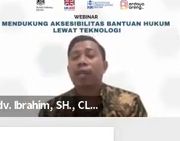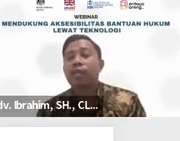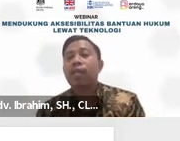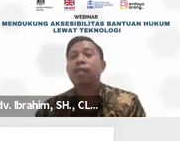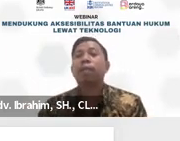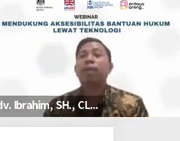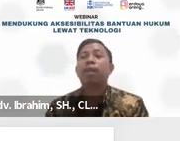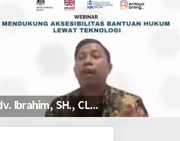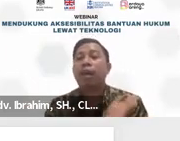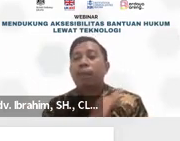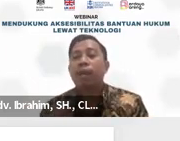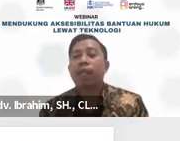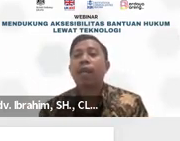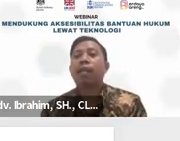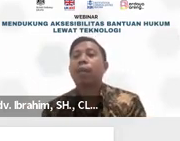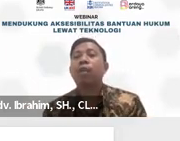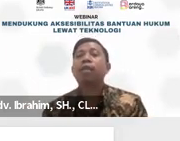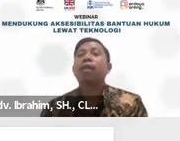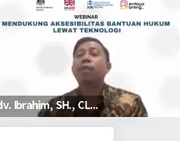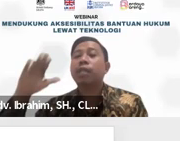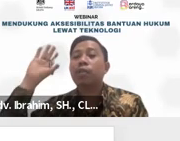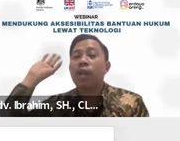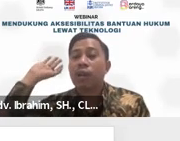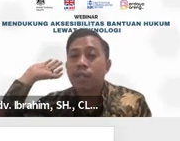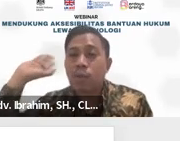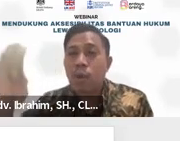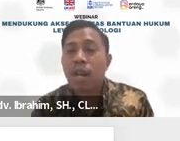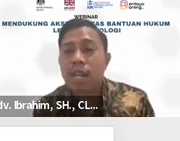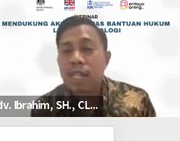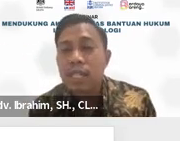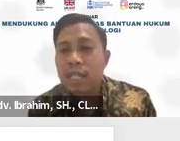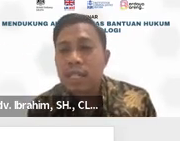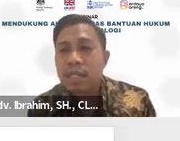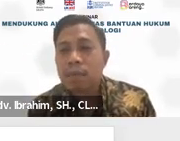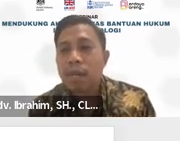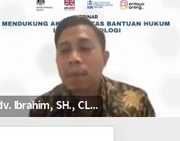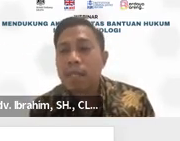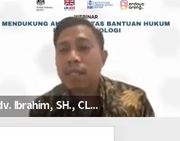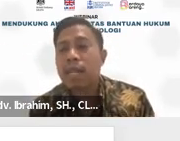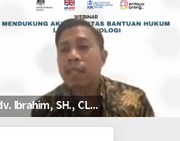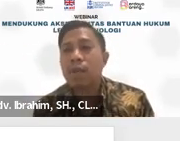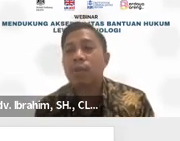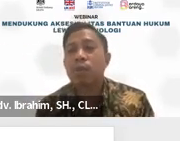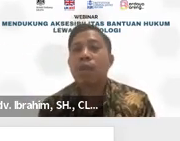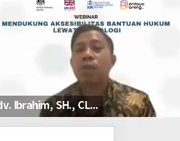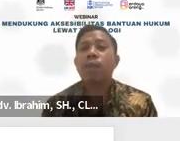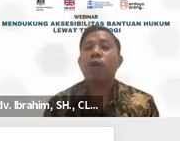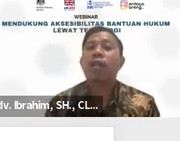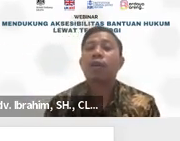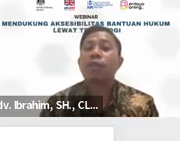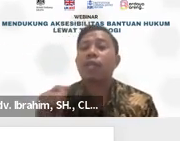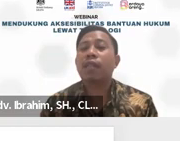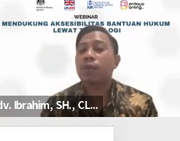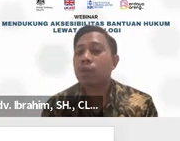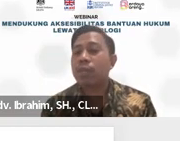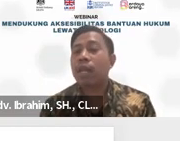klasifikasi data terpilah ada pendataan rekapitulasi yang bisa digunakan oleh semua orang sebagai basis data untuk melakukan pro